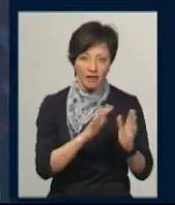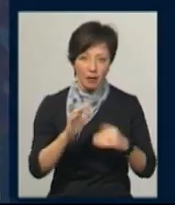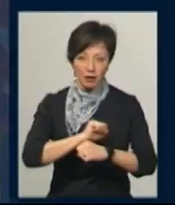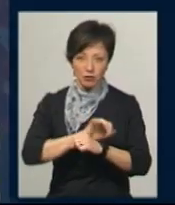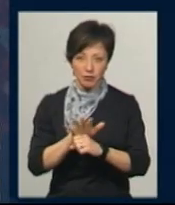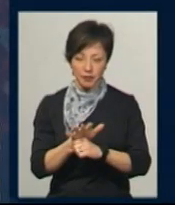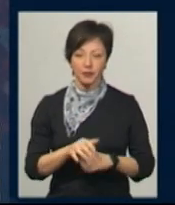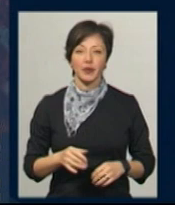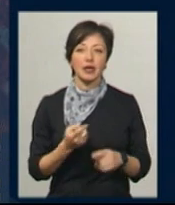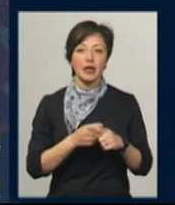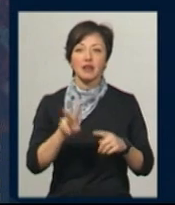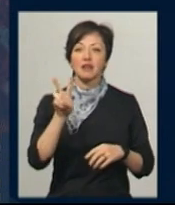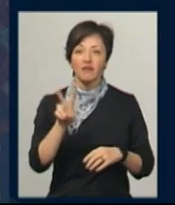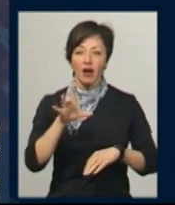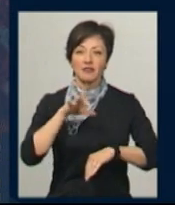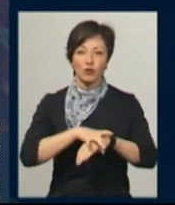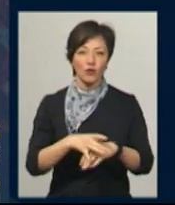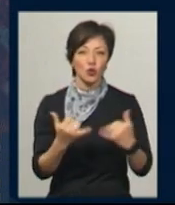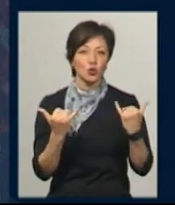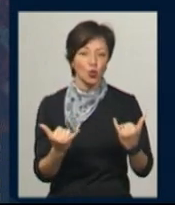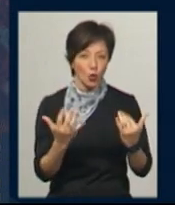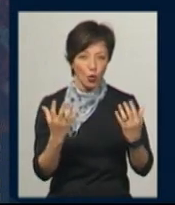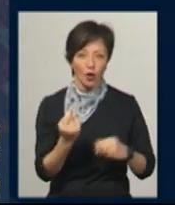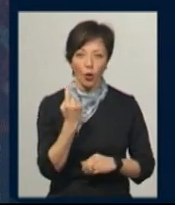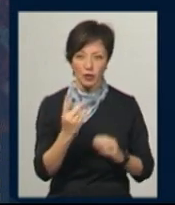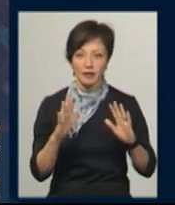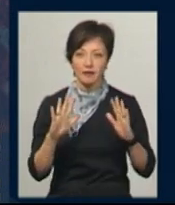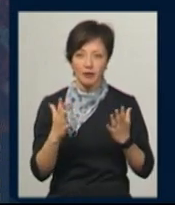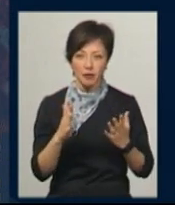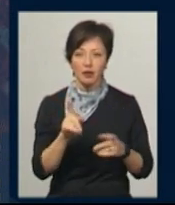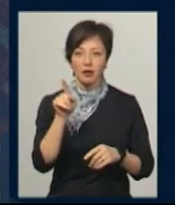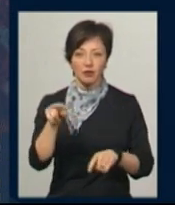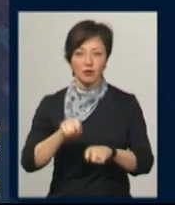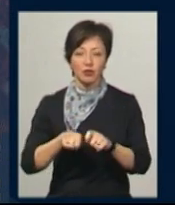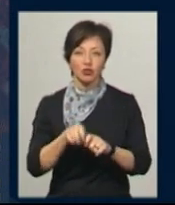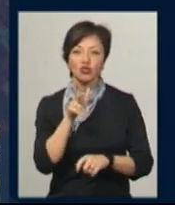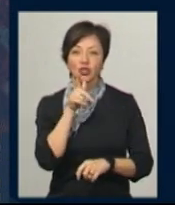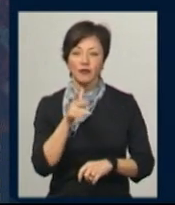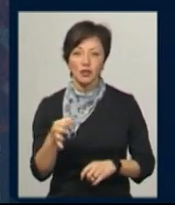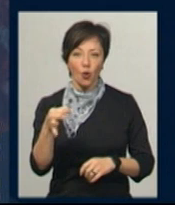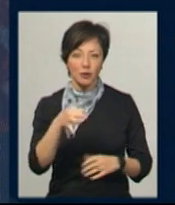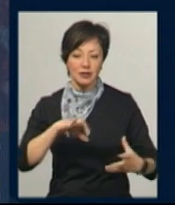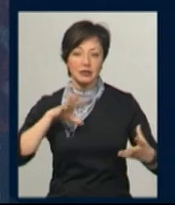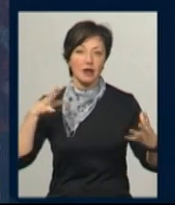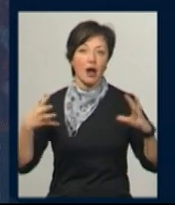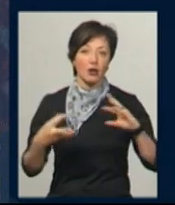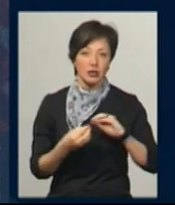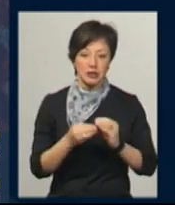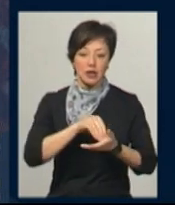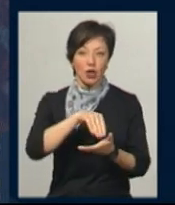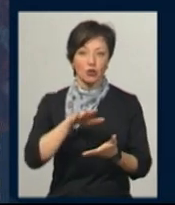-19, з яких два зафіксовано сьогодні. Один випадок на контролі в Чернівецькій області. Із загальної кількості